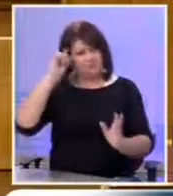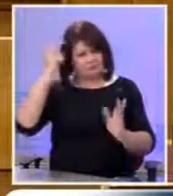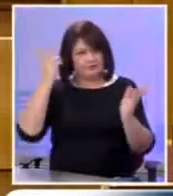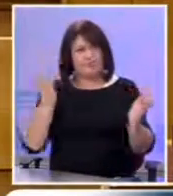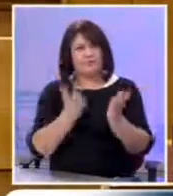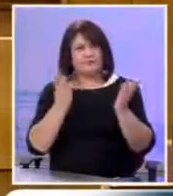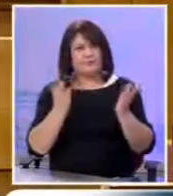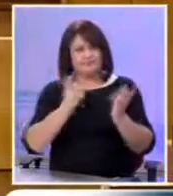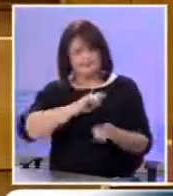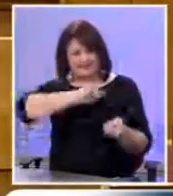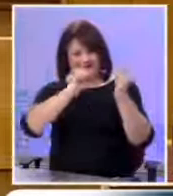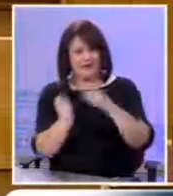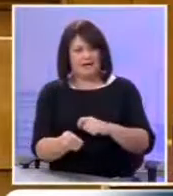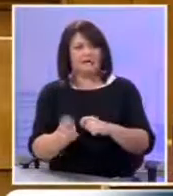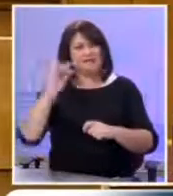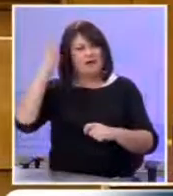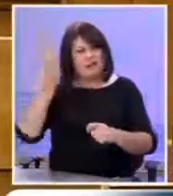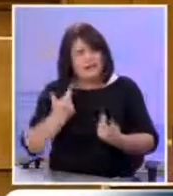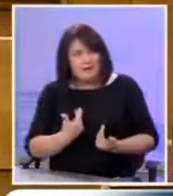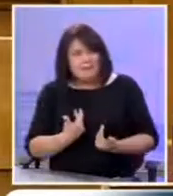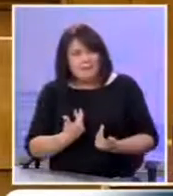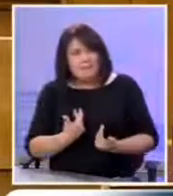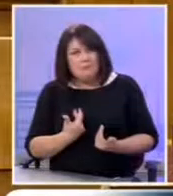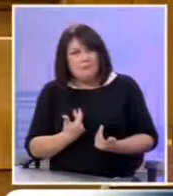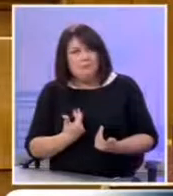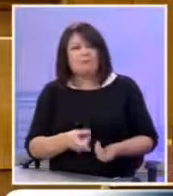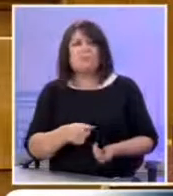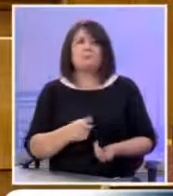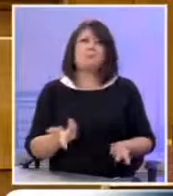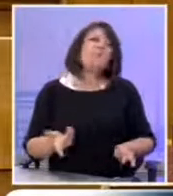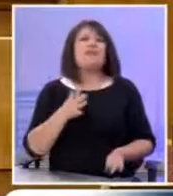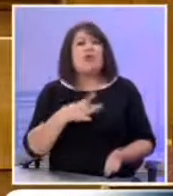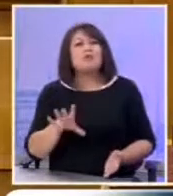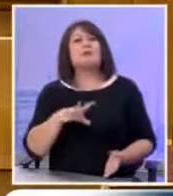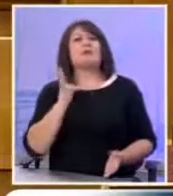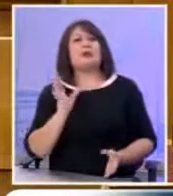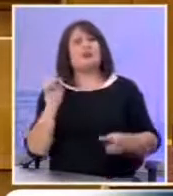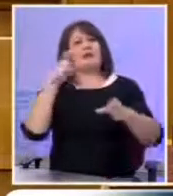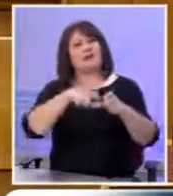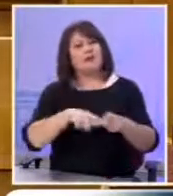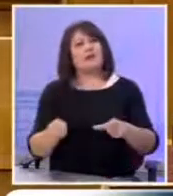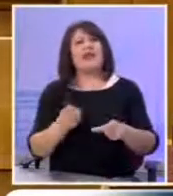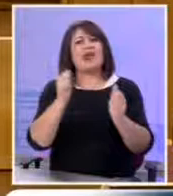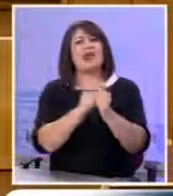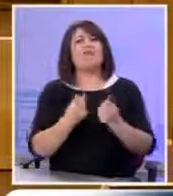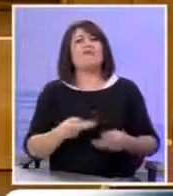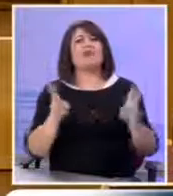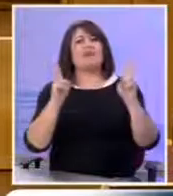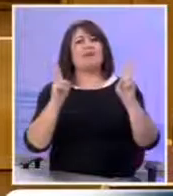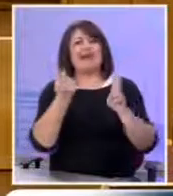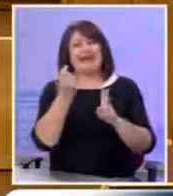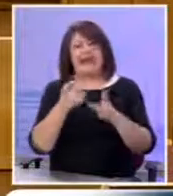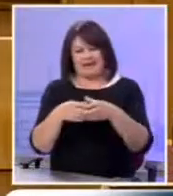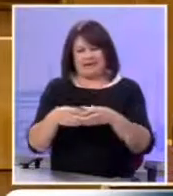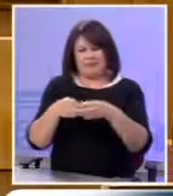μεταλλαχθήκαμε και προσχωρήσαμε κόντες-άκοντες στο άρμα του νεοφελευθερισμού και της ολιγαρχίας και